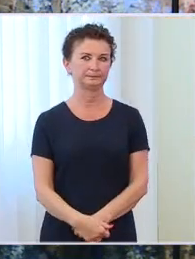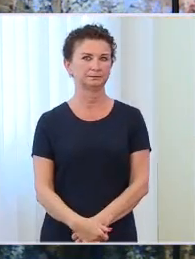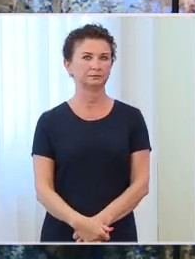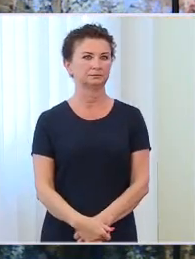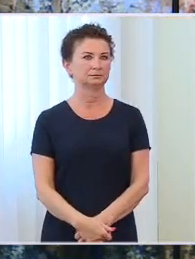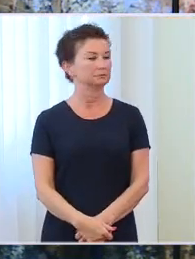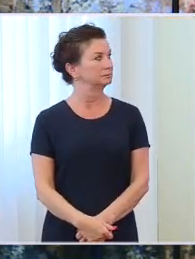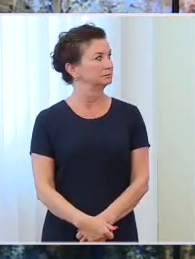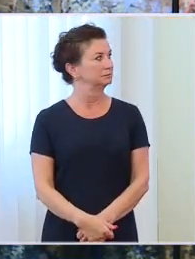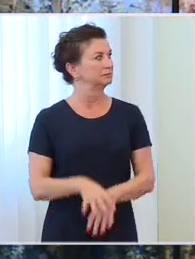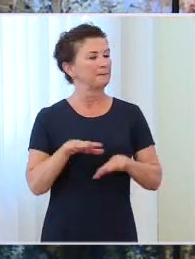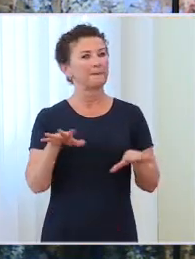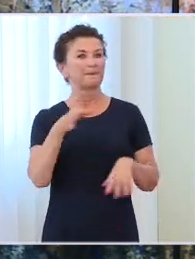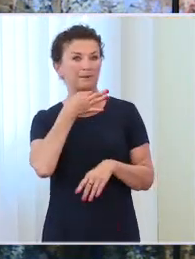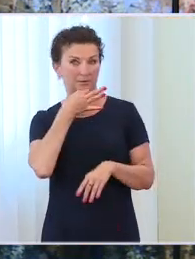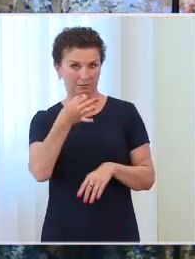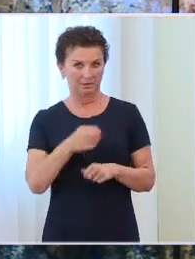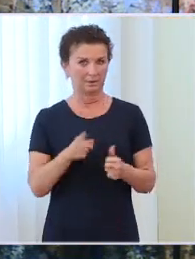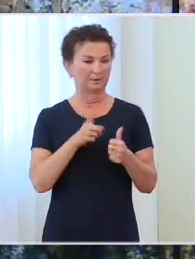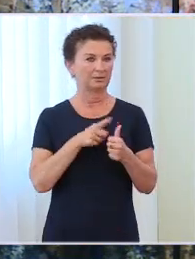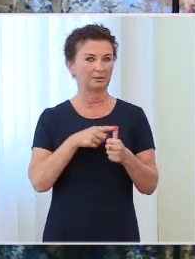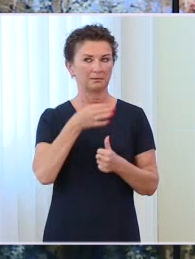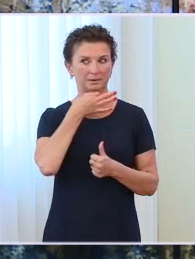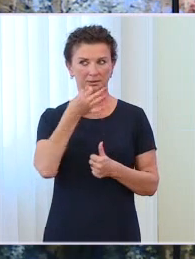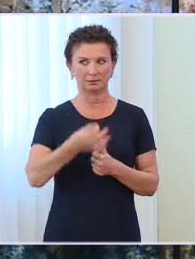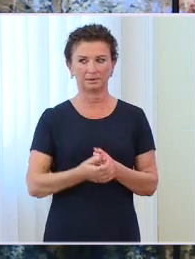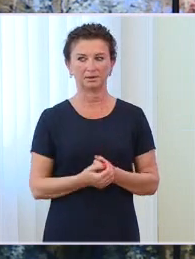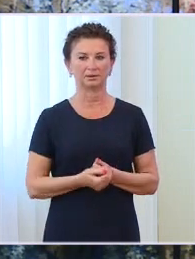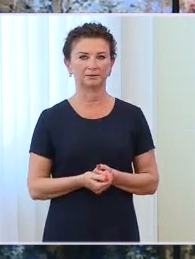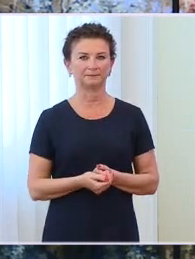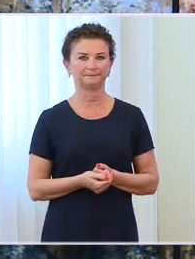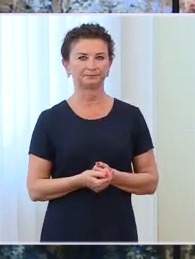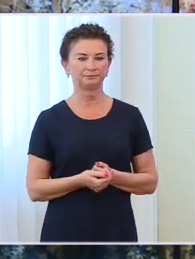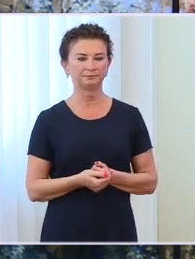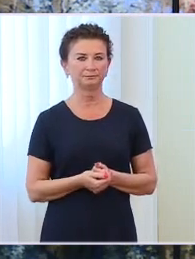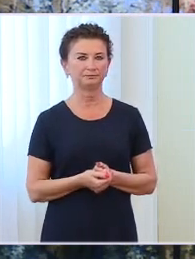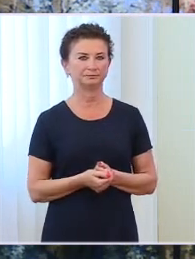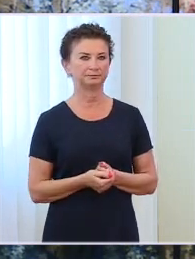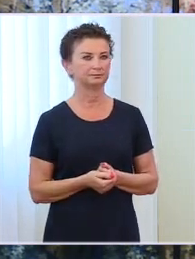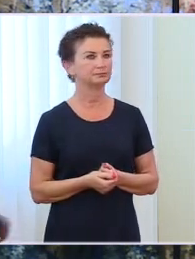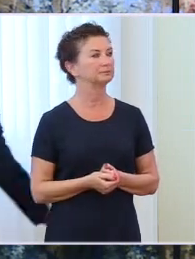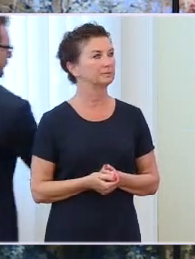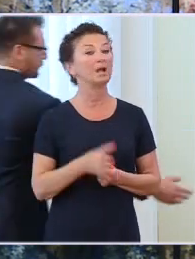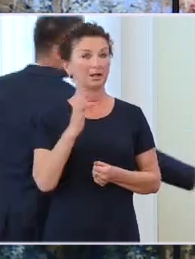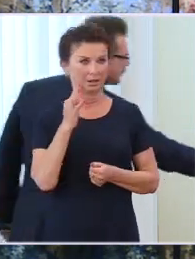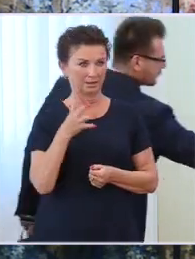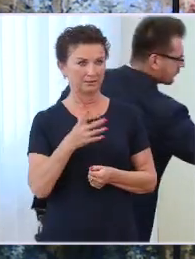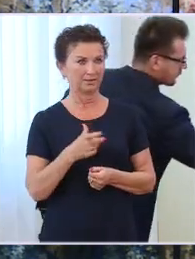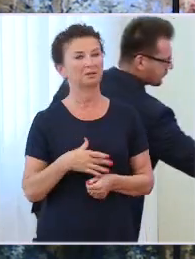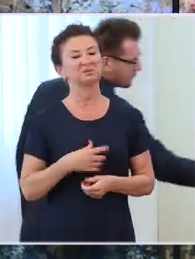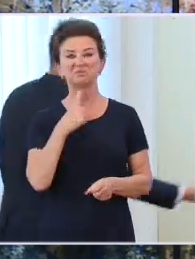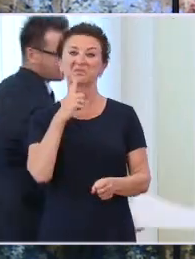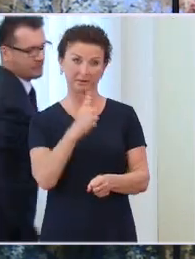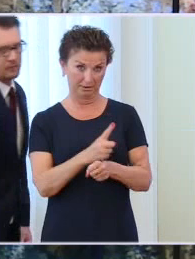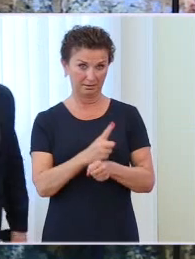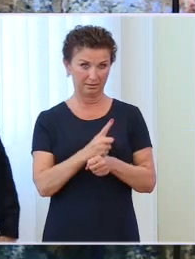Dużo pytań. Pierwsze pytanie dotyczące pana marszałka Sikorskiego. Tak, ta decyzja mnie zaskoczyła, ale to